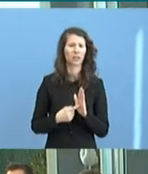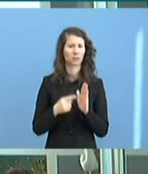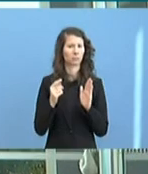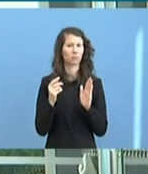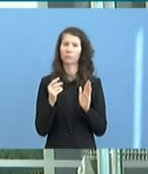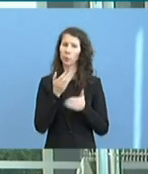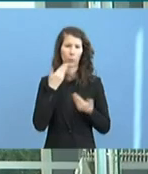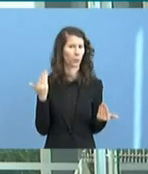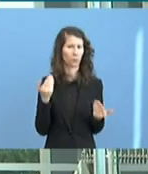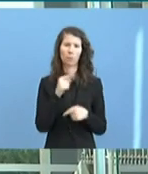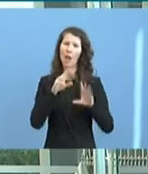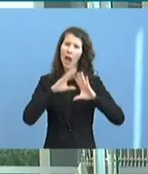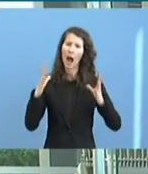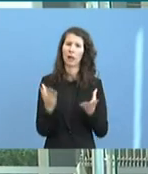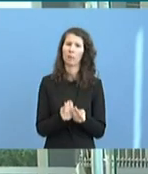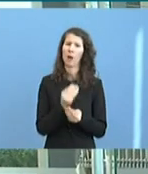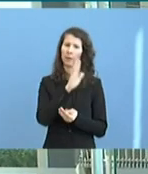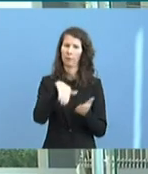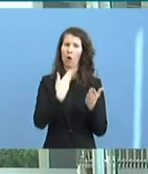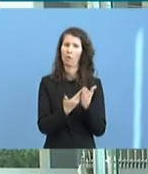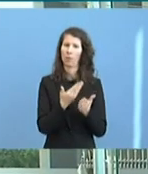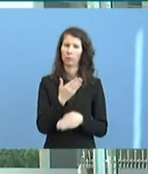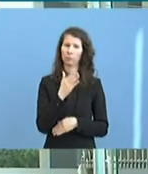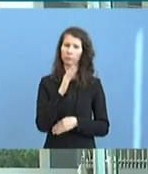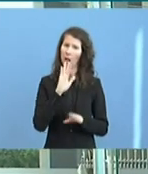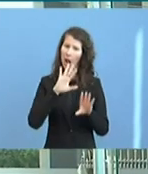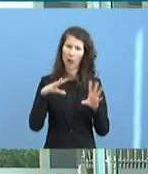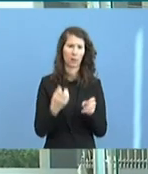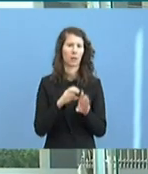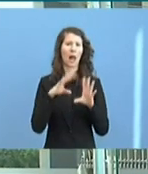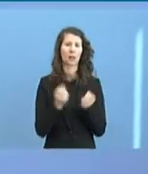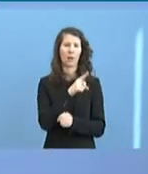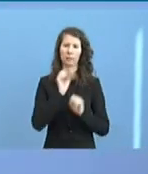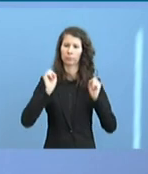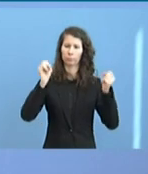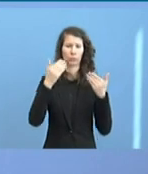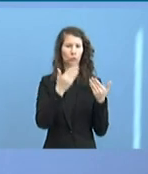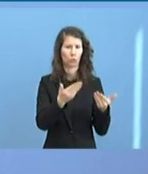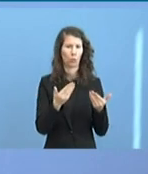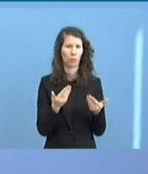Aktivität der Sicherheitsbehörden, unabhängig von der aktuellen Situation.